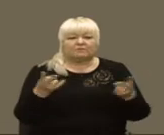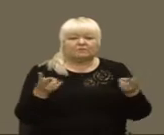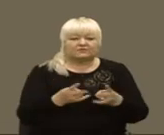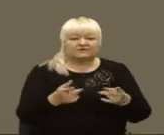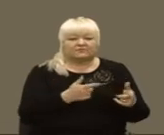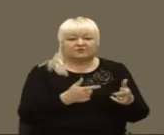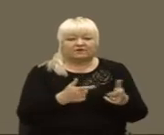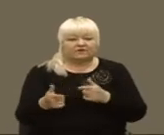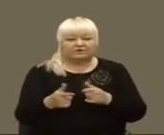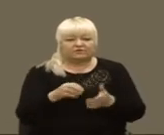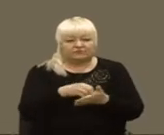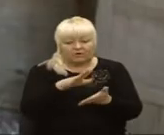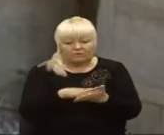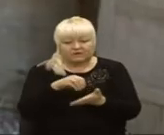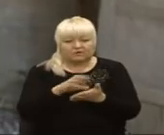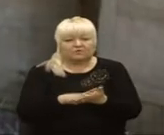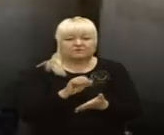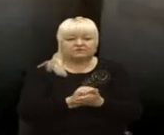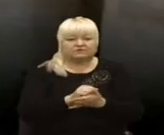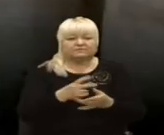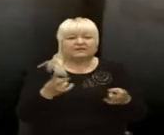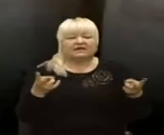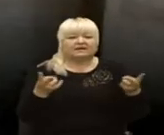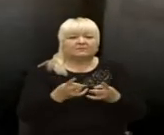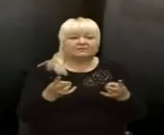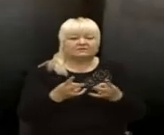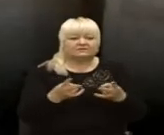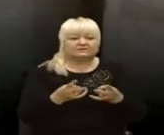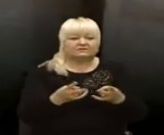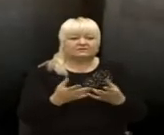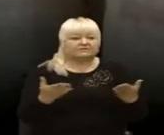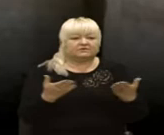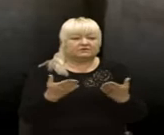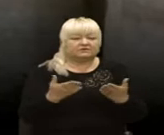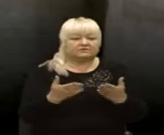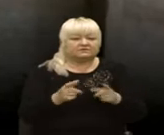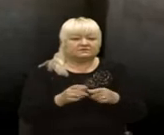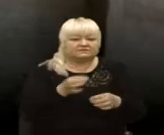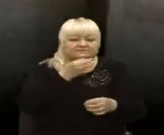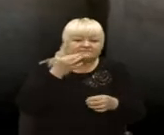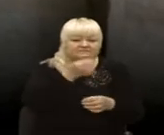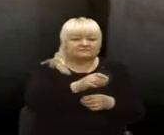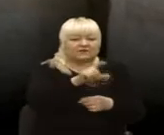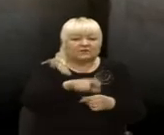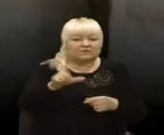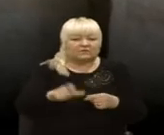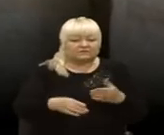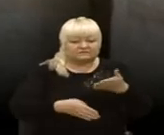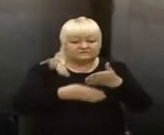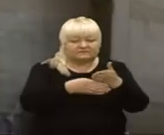виготовити облікову документацію. Треба достукатися до сердець людей через церкву,